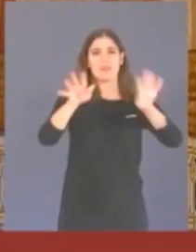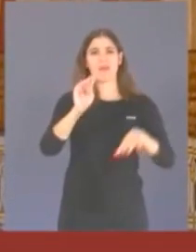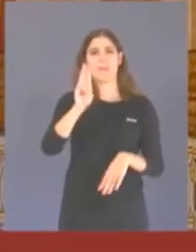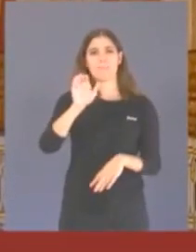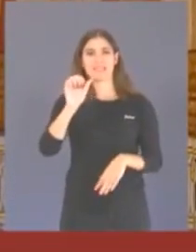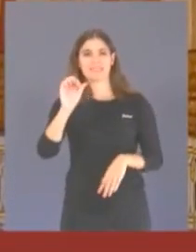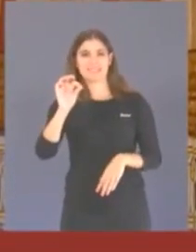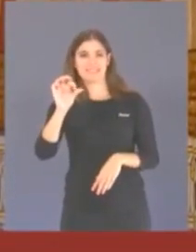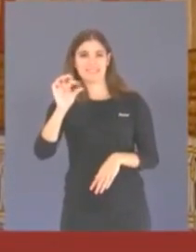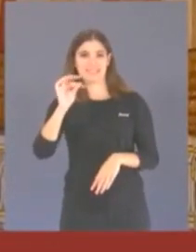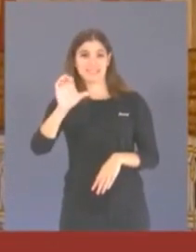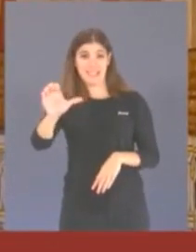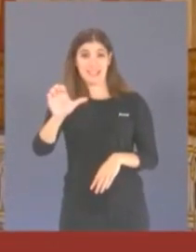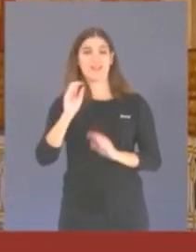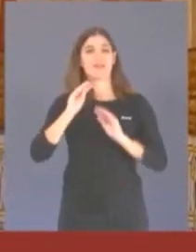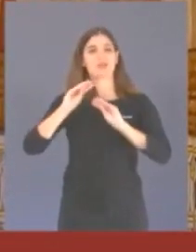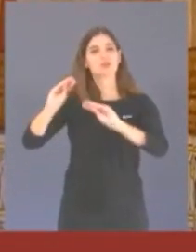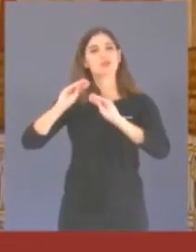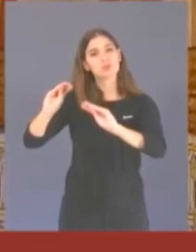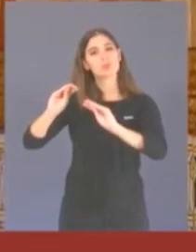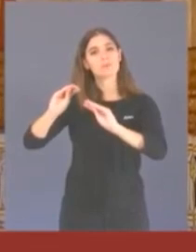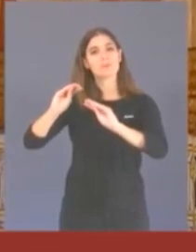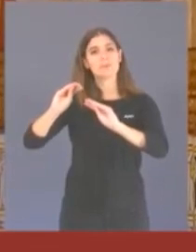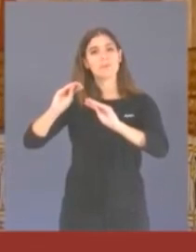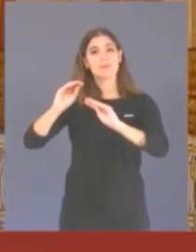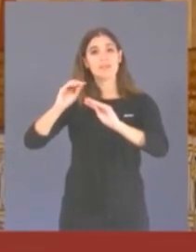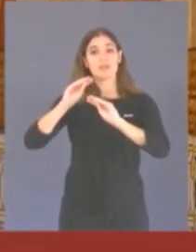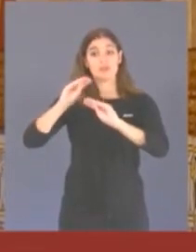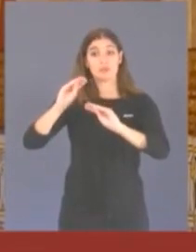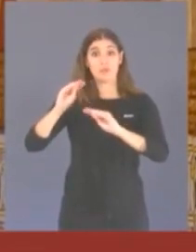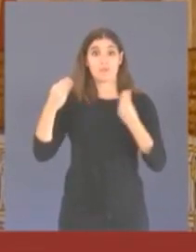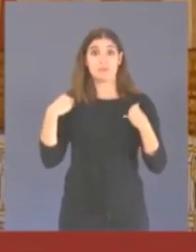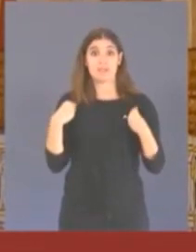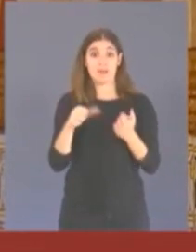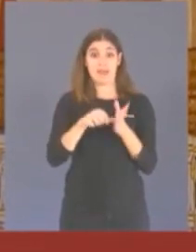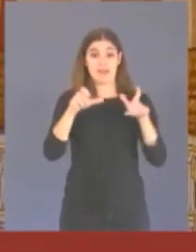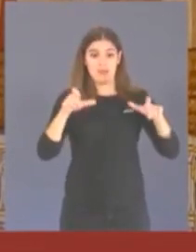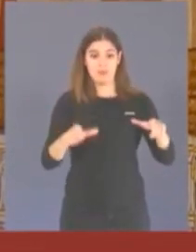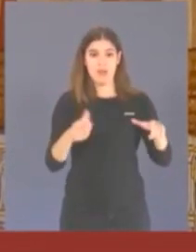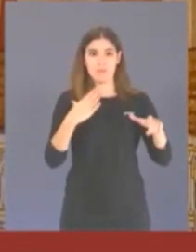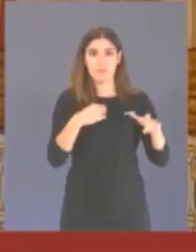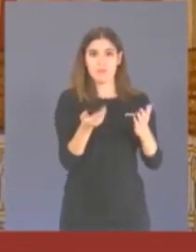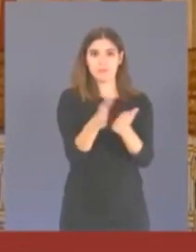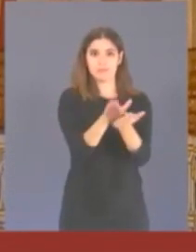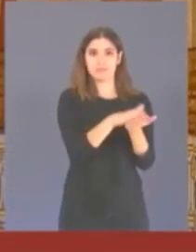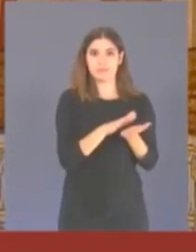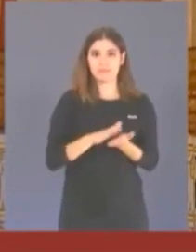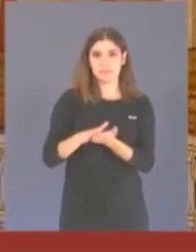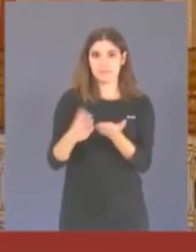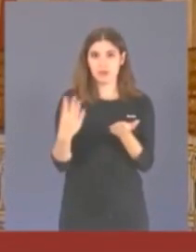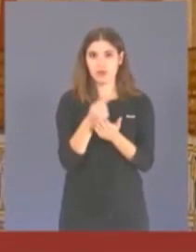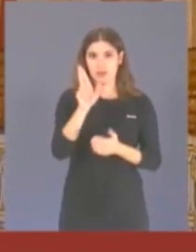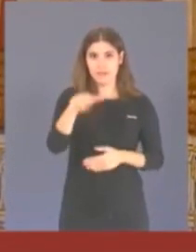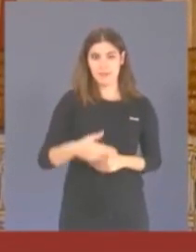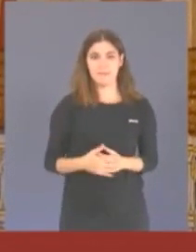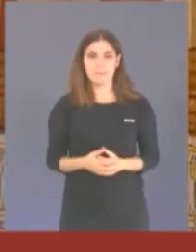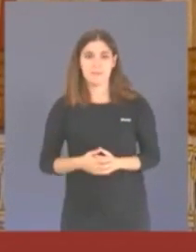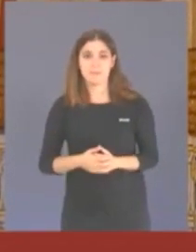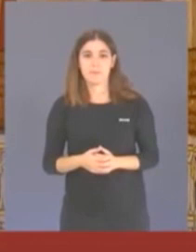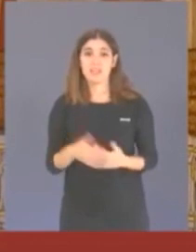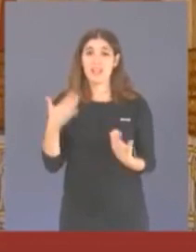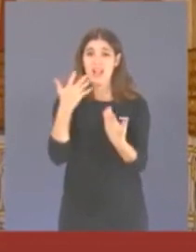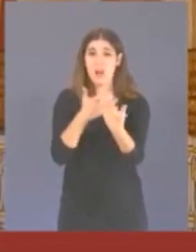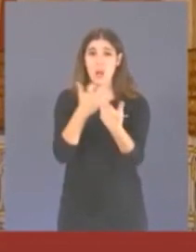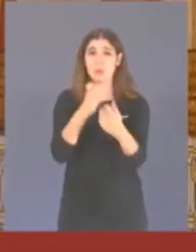el dietari del capellà d'Alfons el Magnànim, en la dita ciutat se començaren a morir de gran ola. La